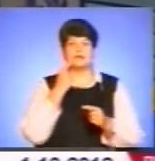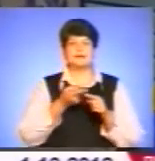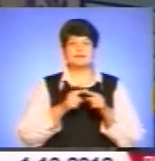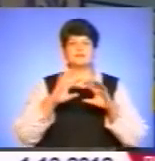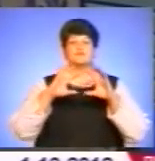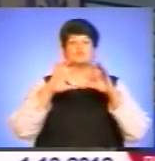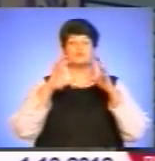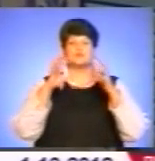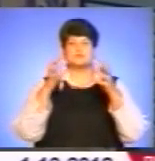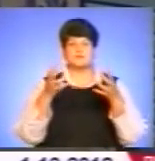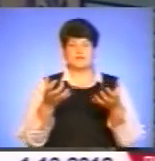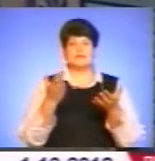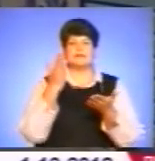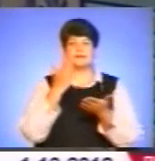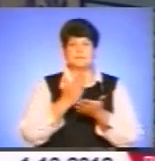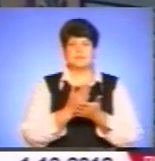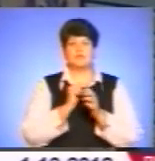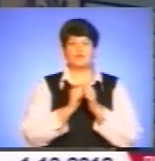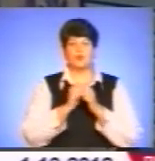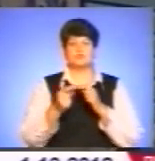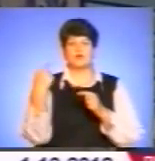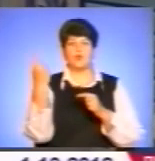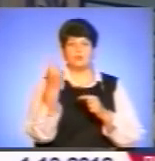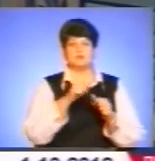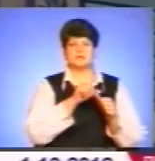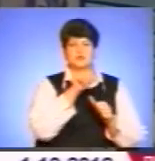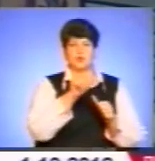світу і в кожній області, зокрема.